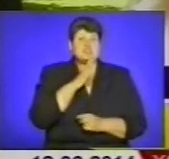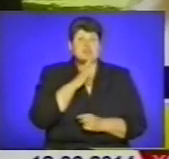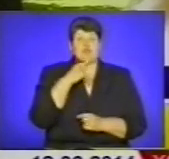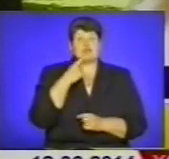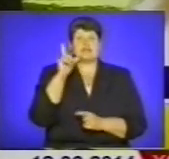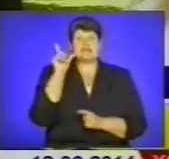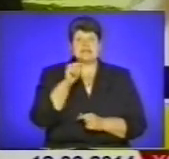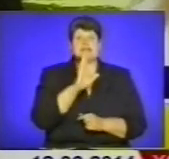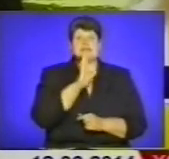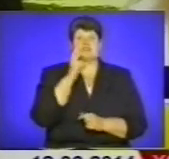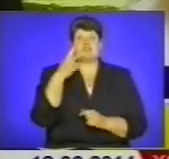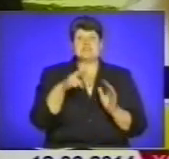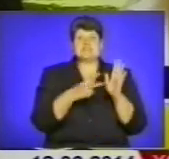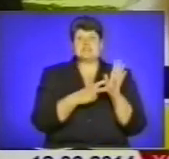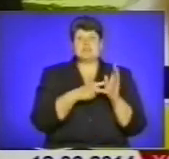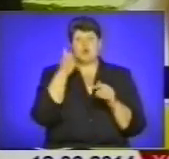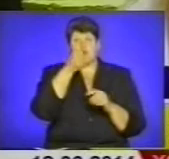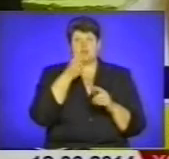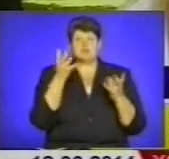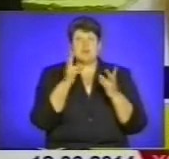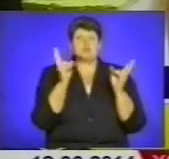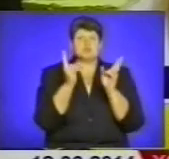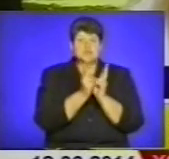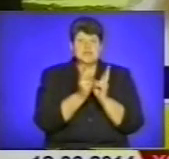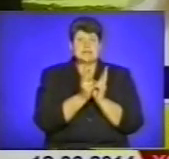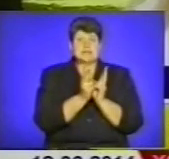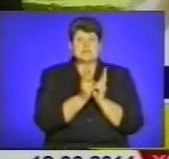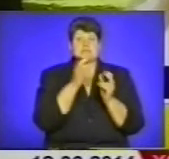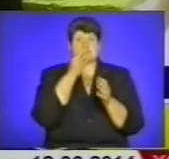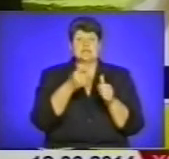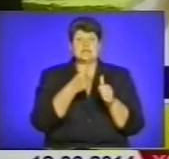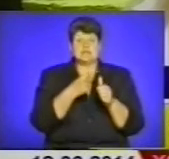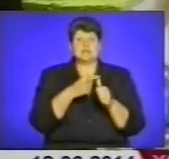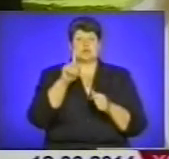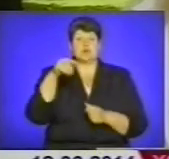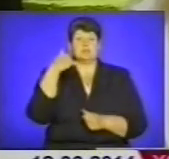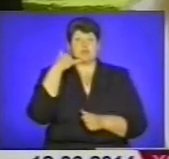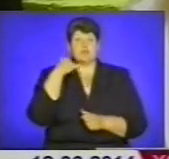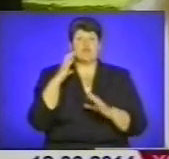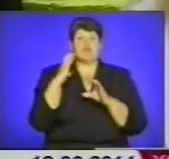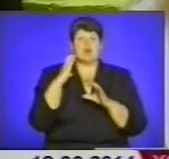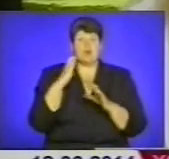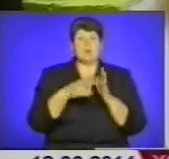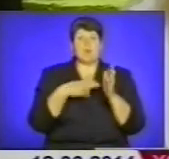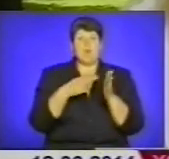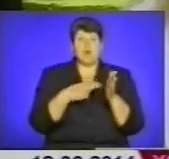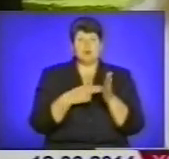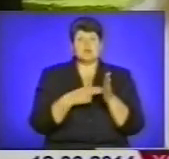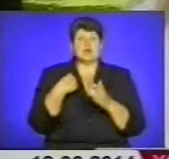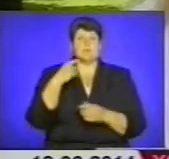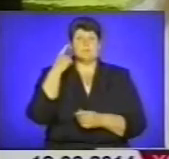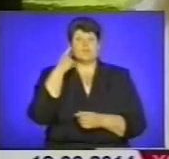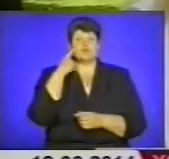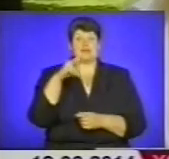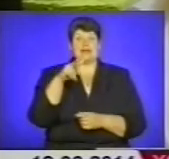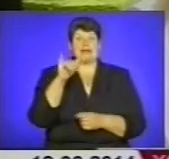сказав, що їде дівчинка 27 років, треба зустріти. Як завжди повідомила ім'я, номер телефону, вагон, поїзд. Я почула, що вона